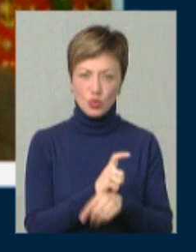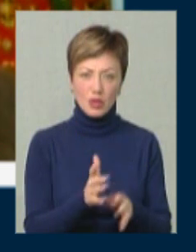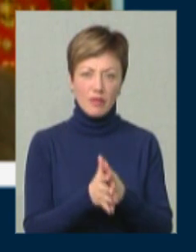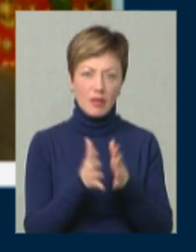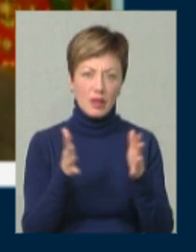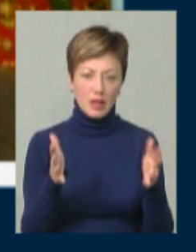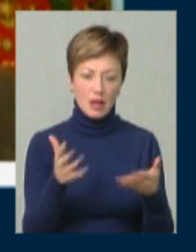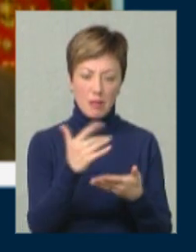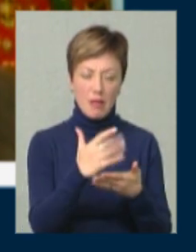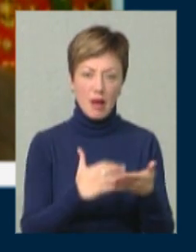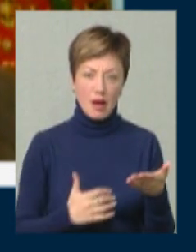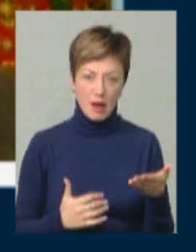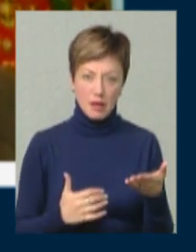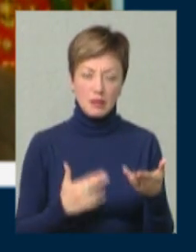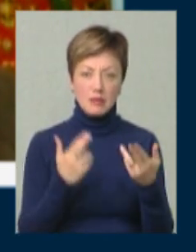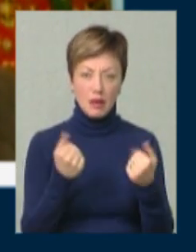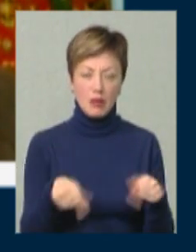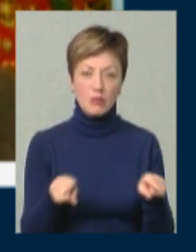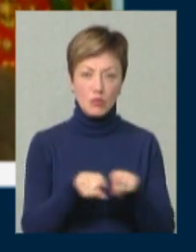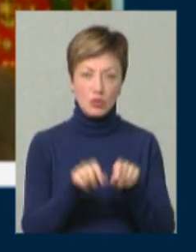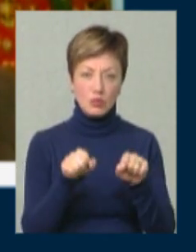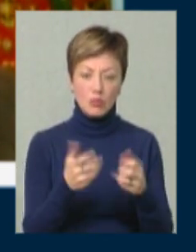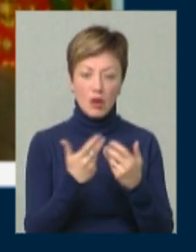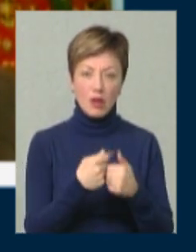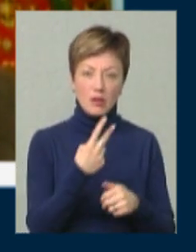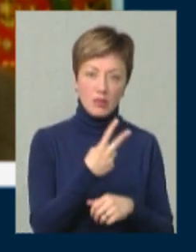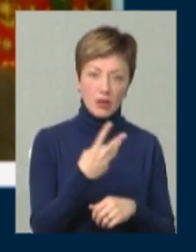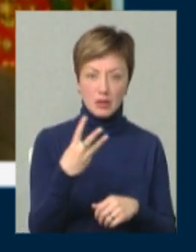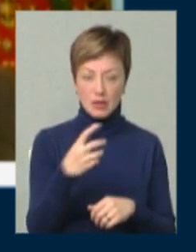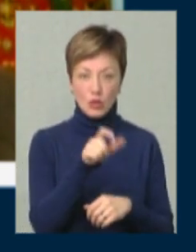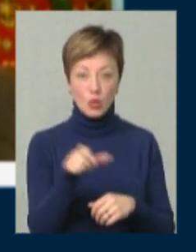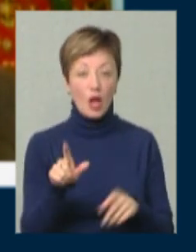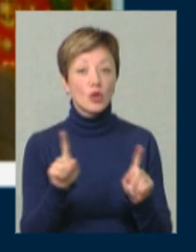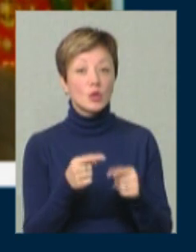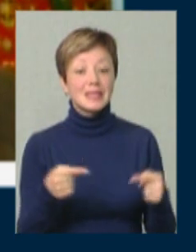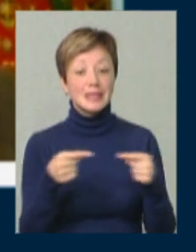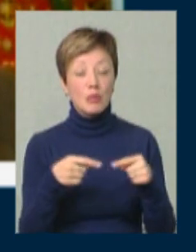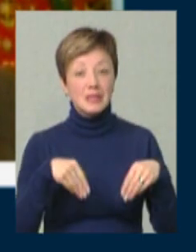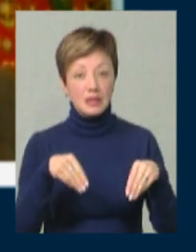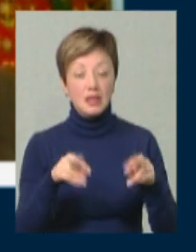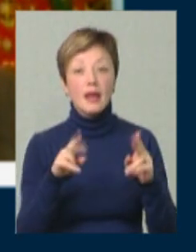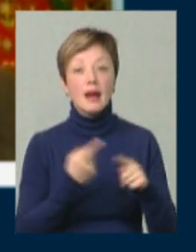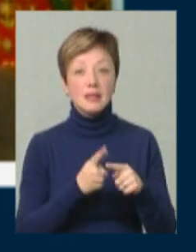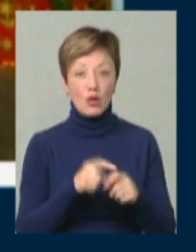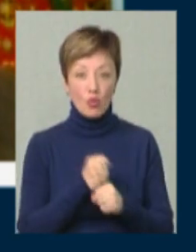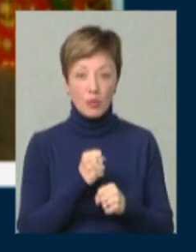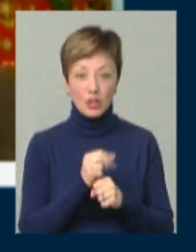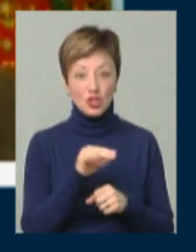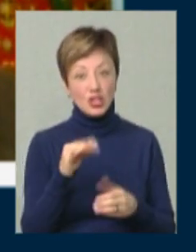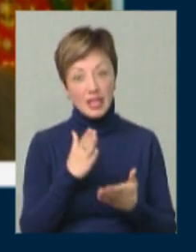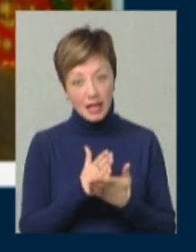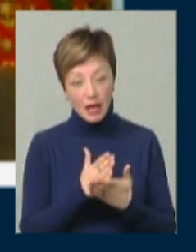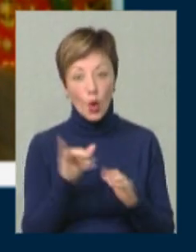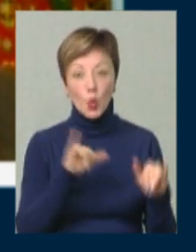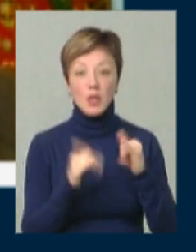великий перелік, так можна порахувати і на двох, і на трьох. А от що саме садити, і як це робити, чи є